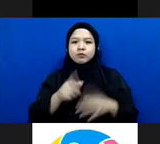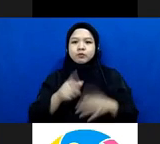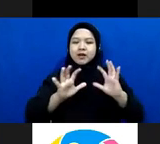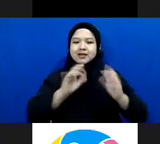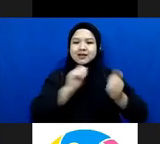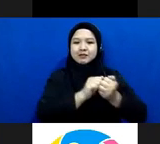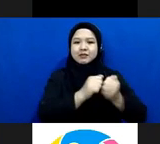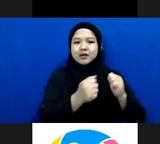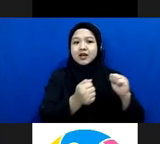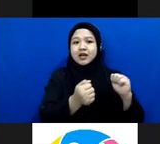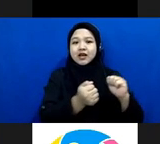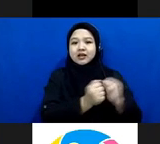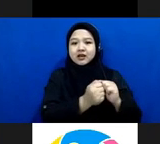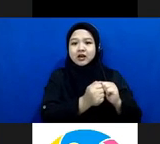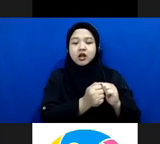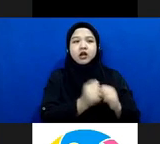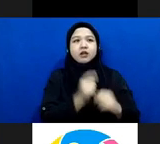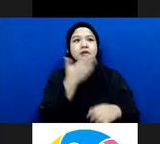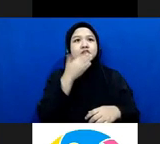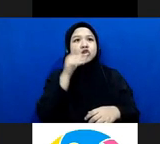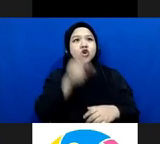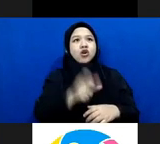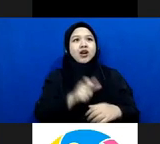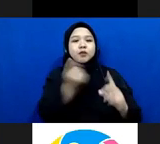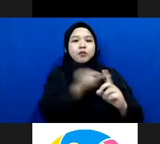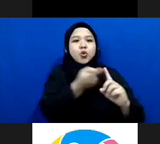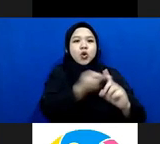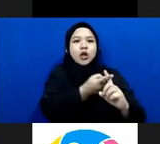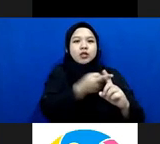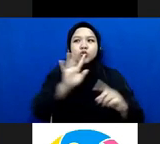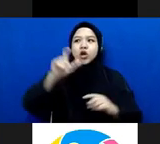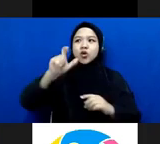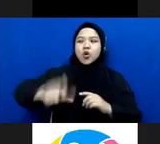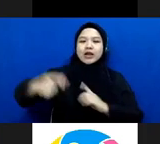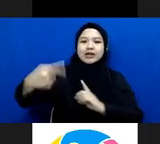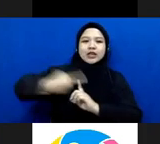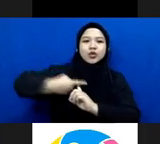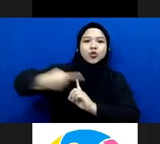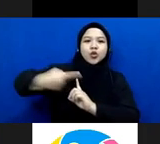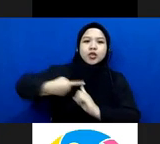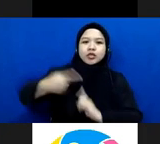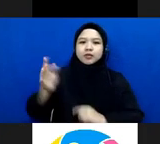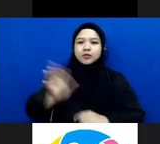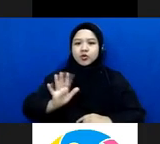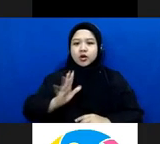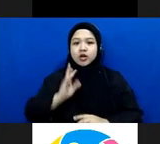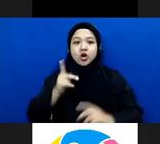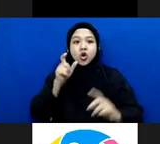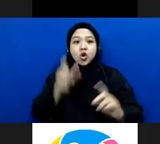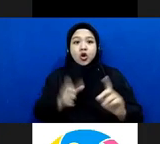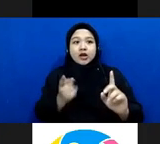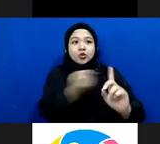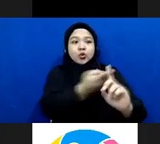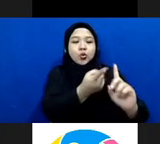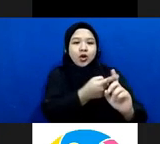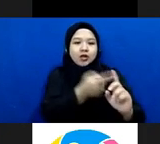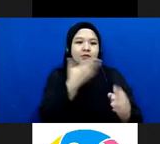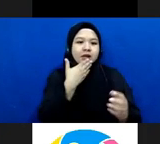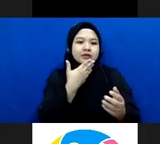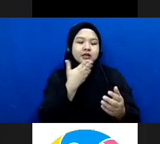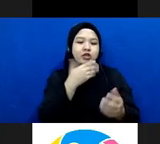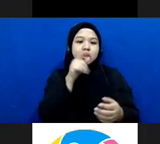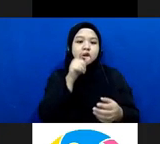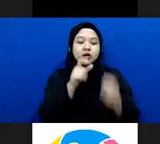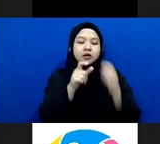sebagai penggugat bukan sebagai tergugat karena kalau tergugat biasanya itu adalah pembuat keputusan